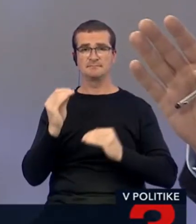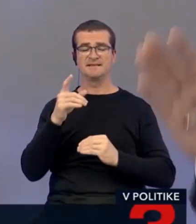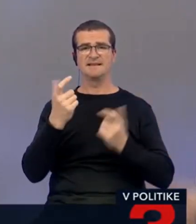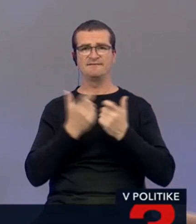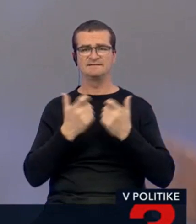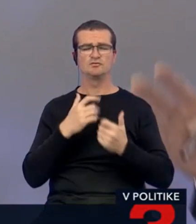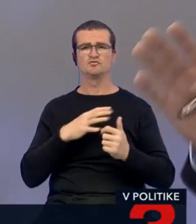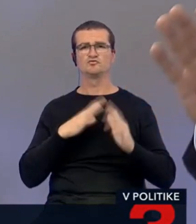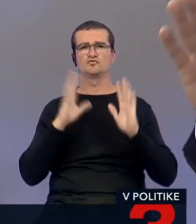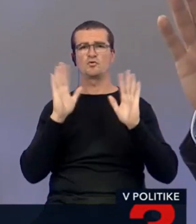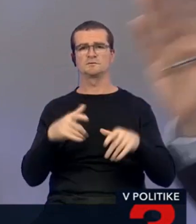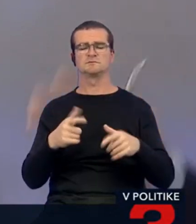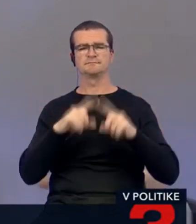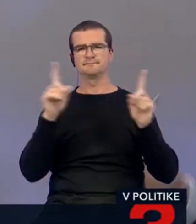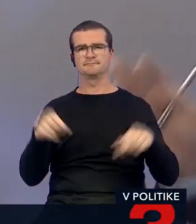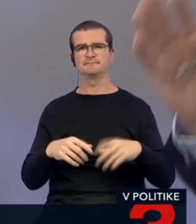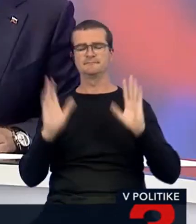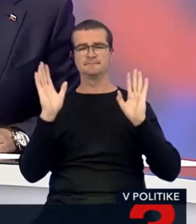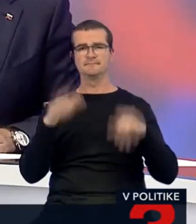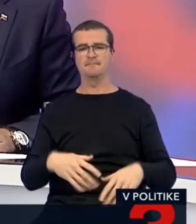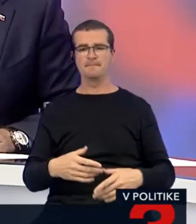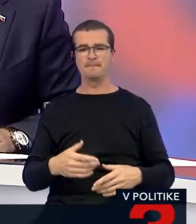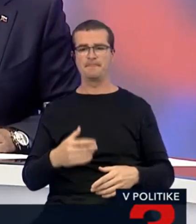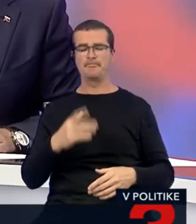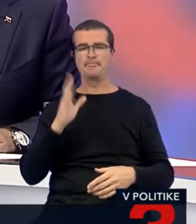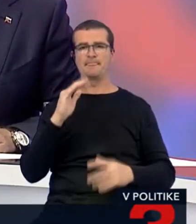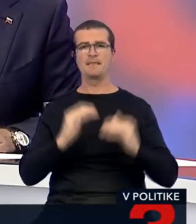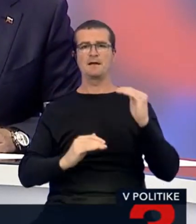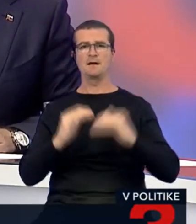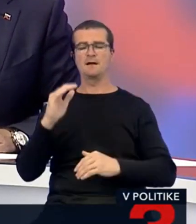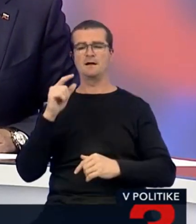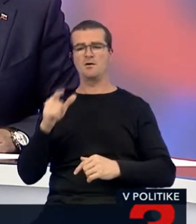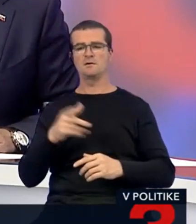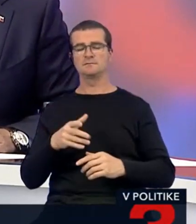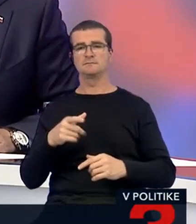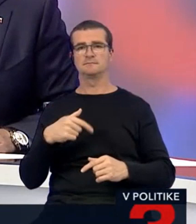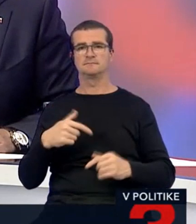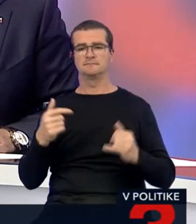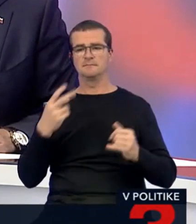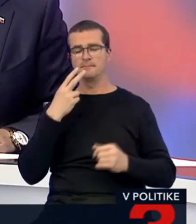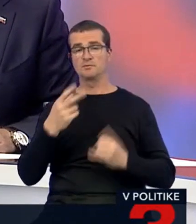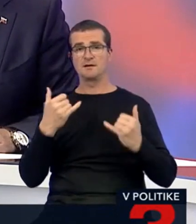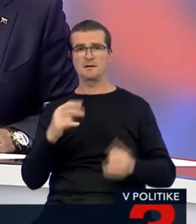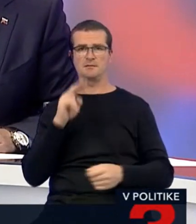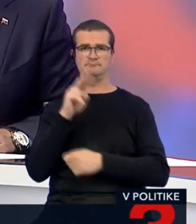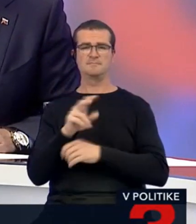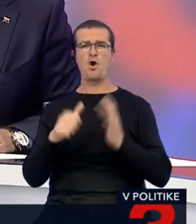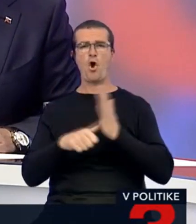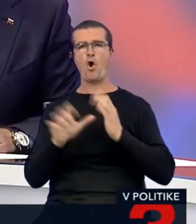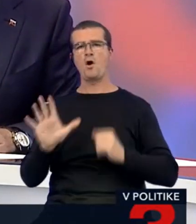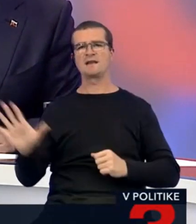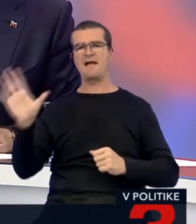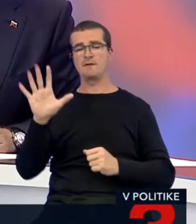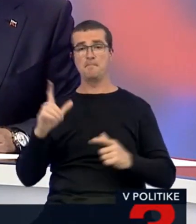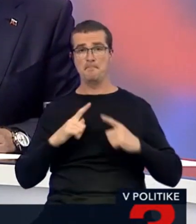tu vysvetľujte, čo chcete. Ukazujte tu im OTP, im hovorte o spotových cenách, forwardu. ja ukazujem Ale nás sa pozerá teraz niekto na Orave a pýta sa,